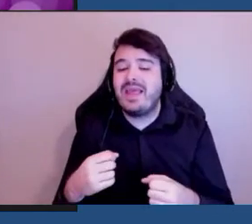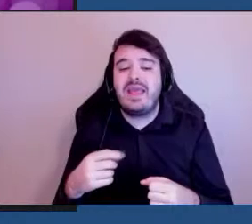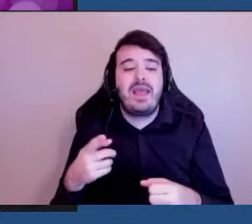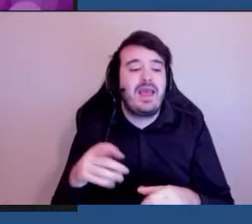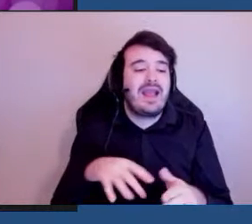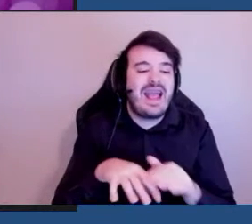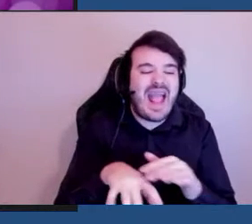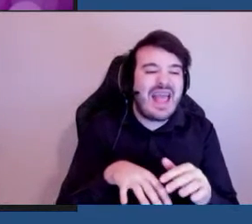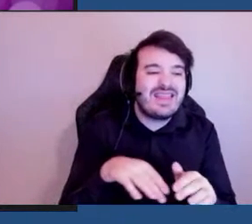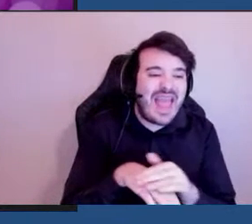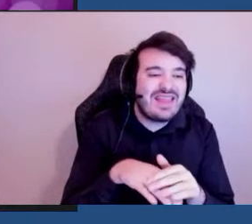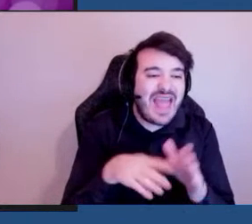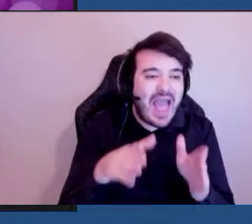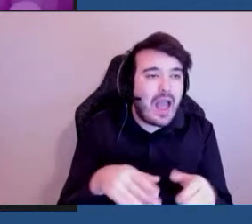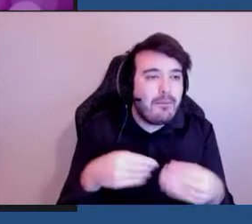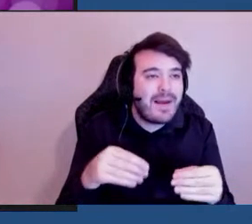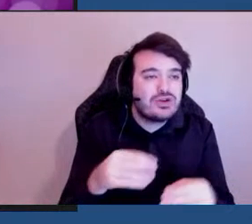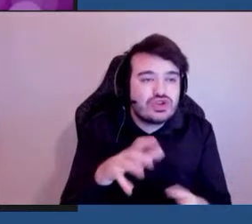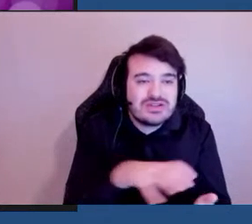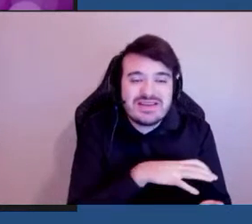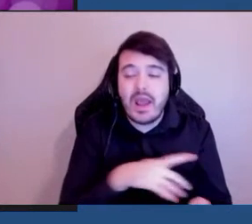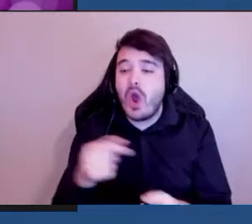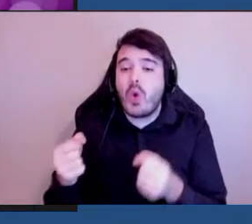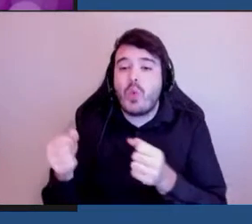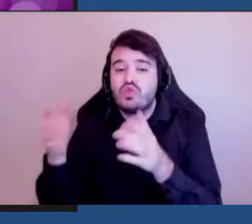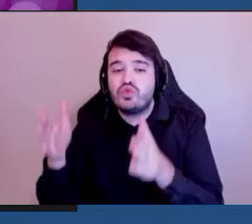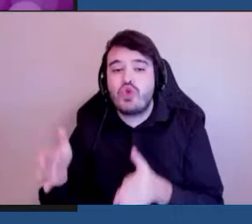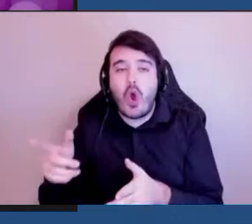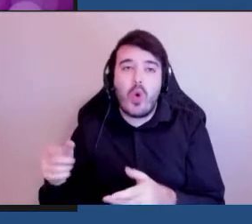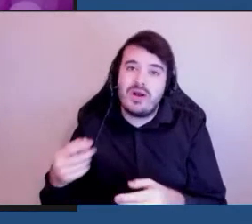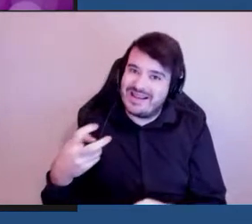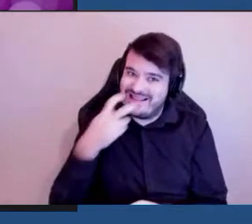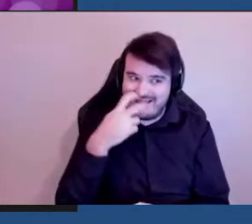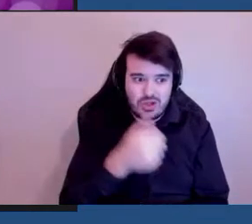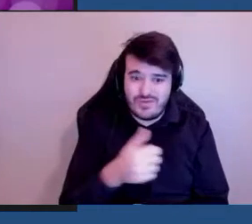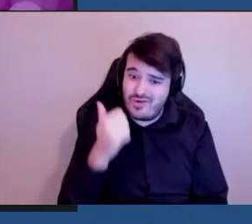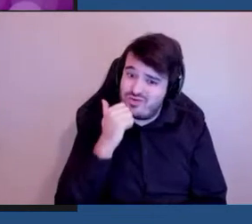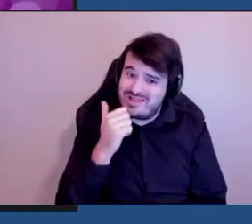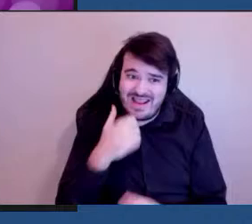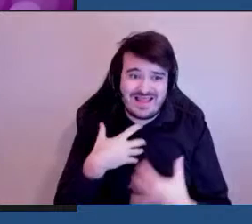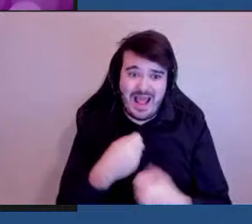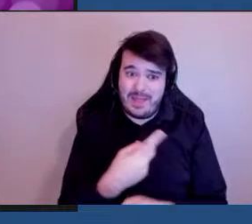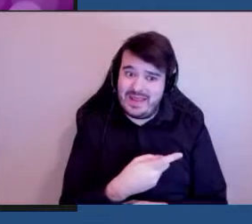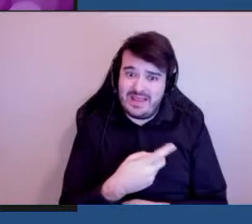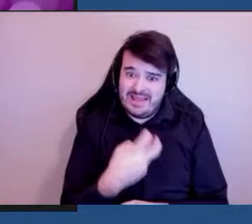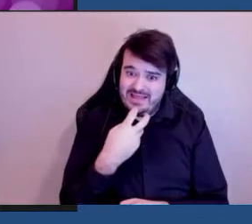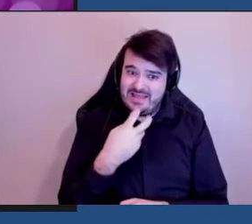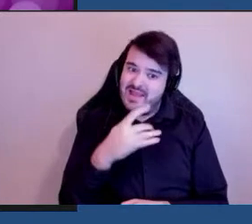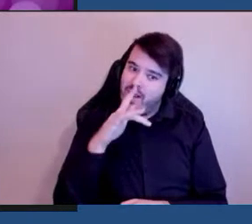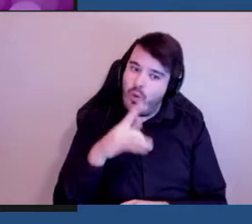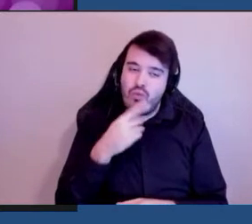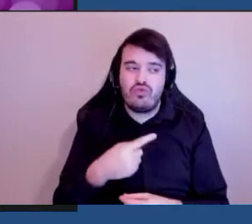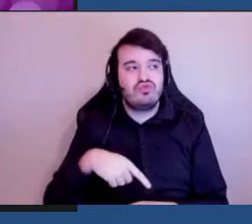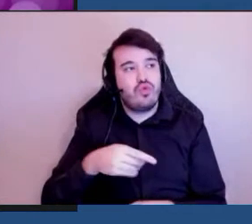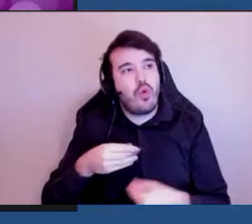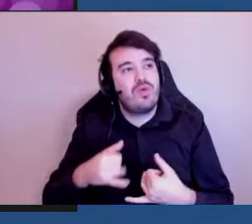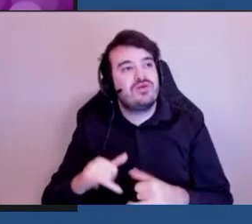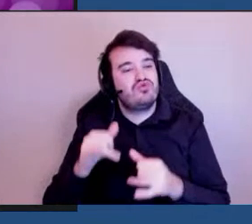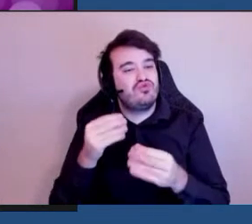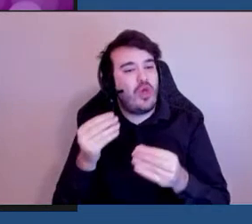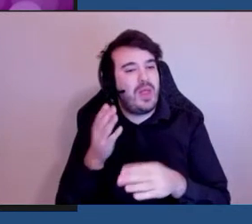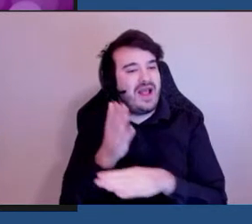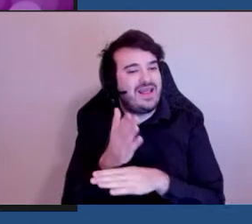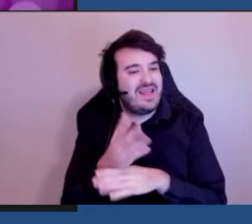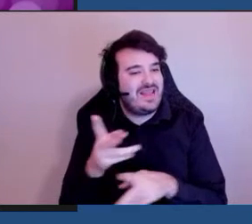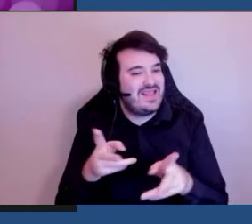les conducteurs qui mettent à risque leur santé et au quotidien pour qu puisse avoir accès aux services essentiels dont on a